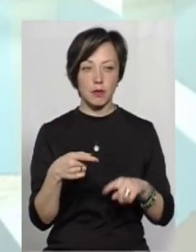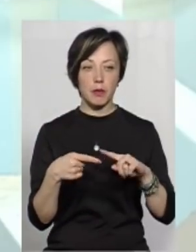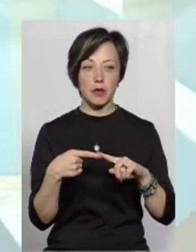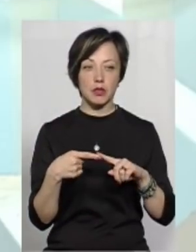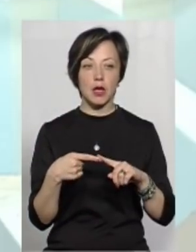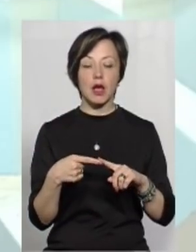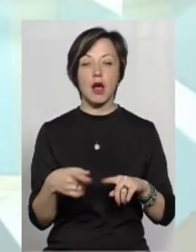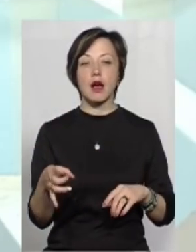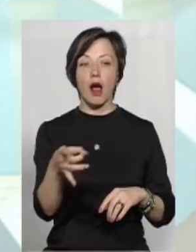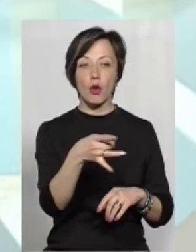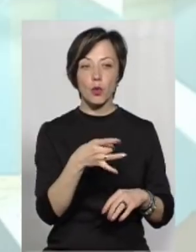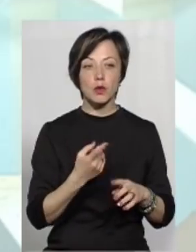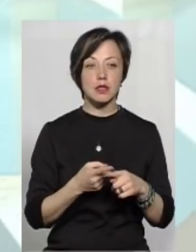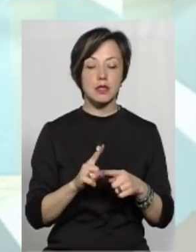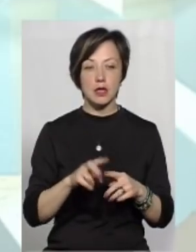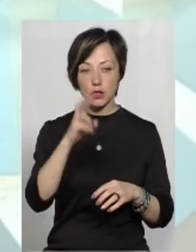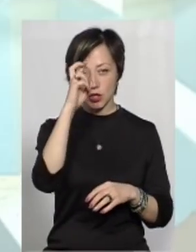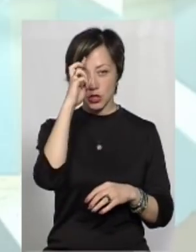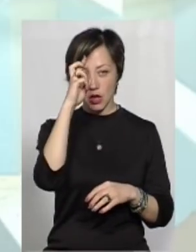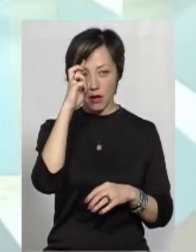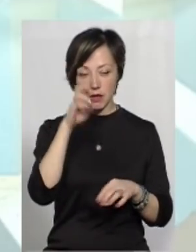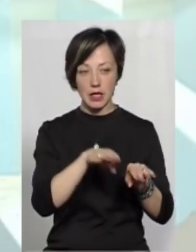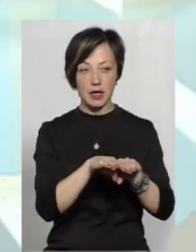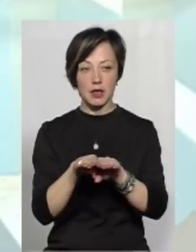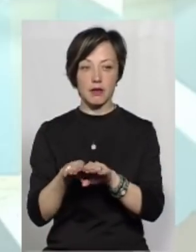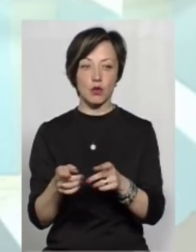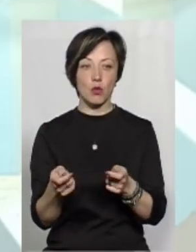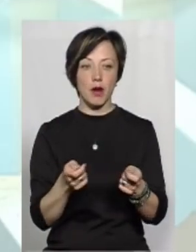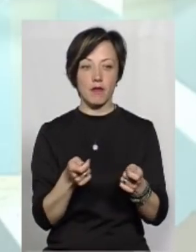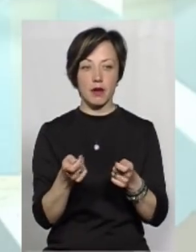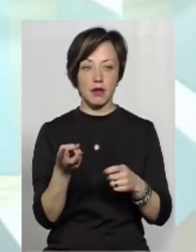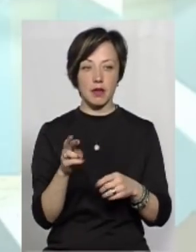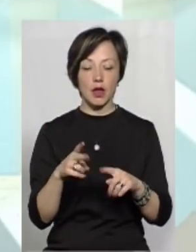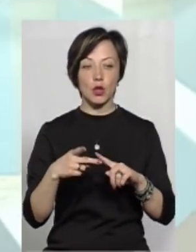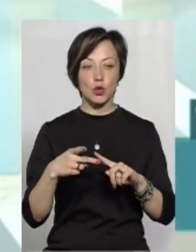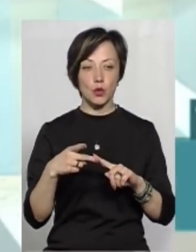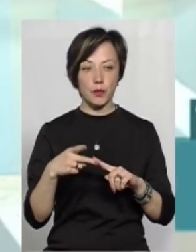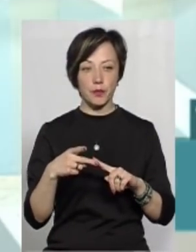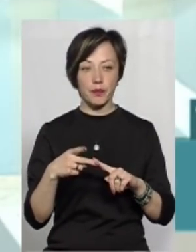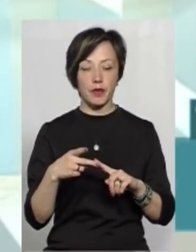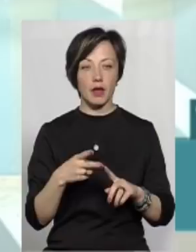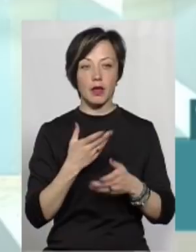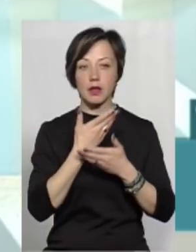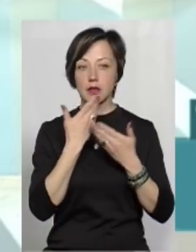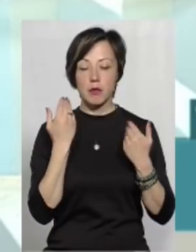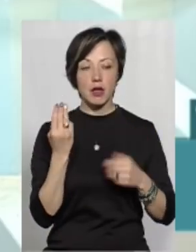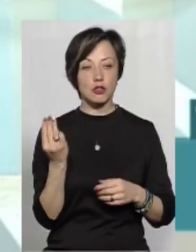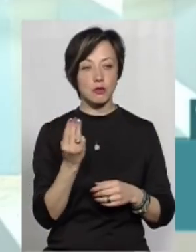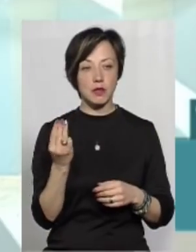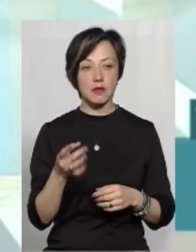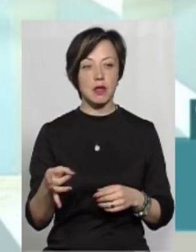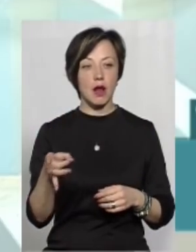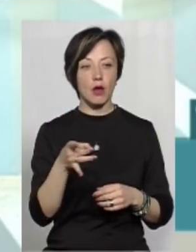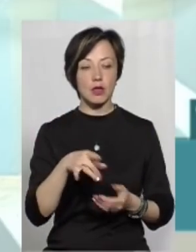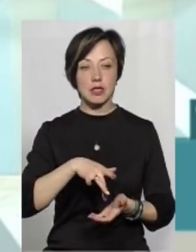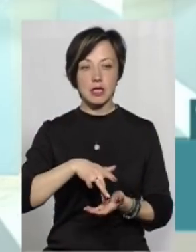перший. Тому що райони – це державний рівень управління. Пункт другий. Не є Шепетівський